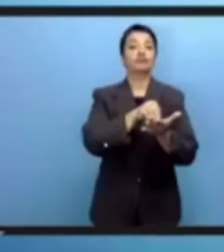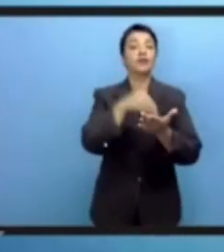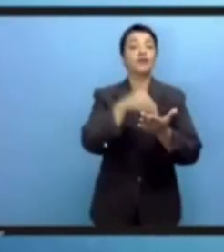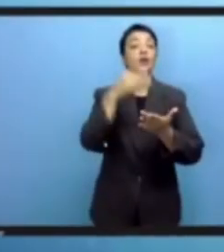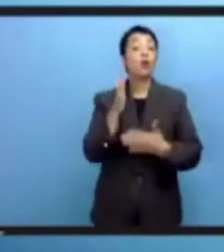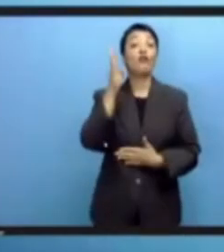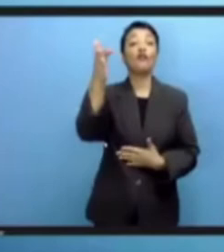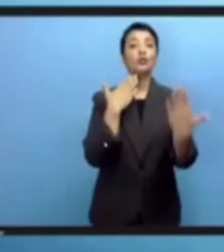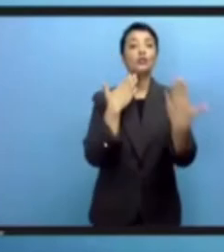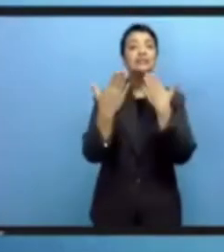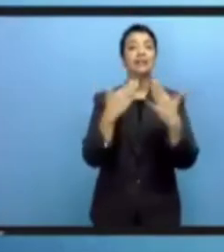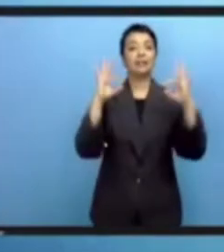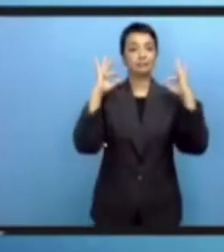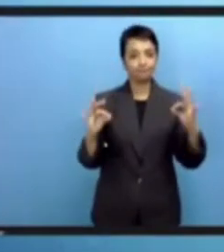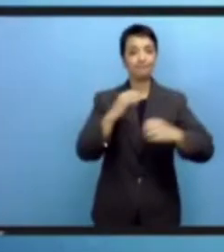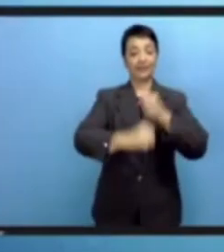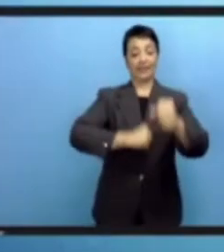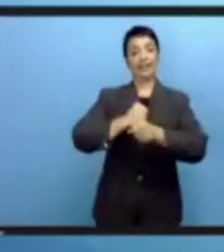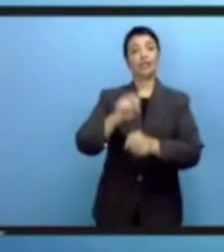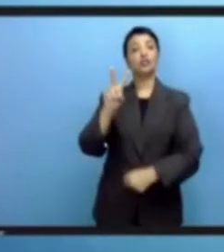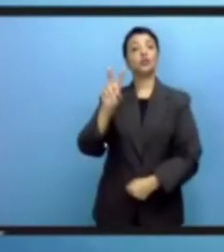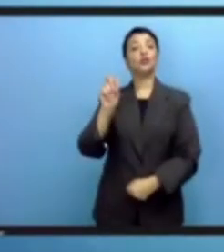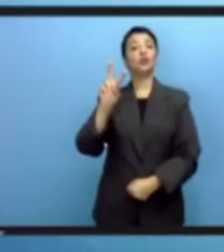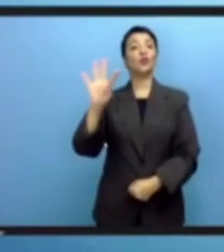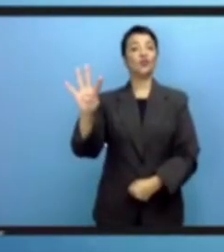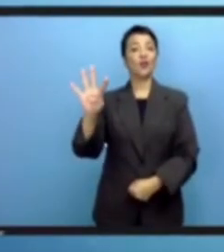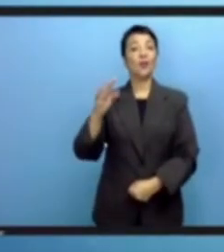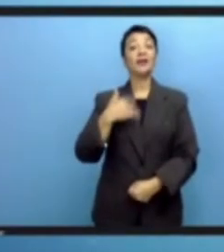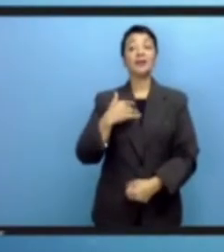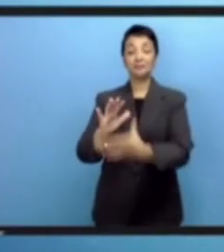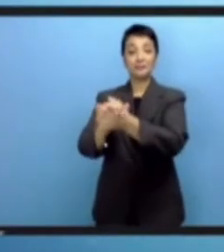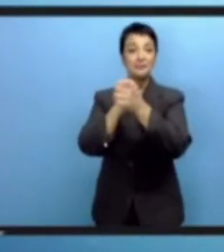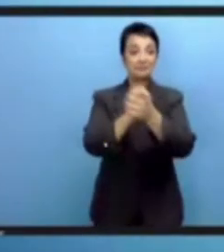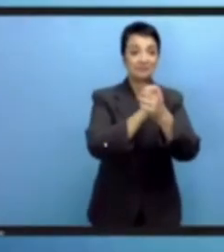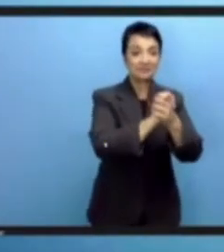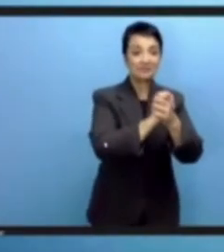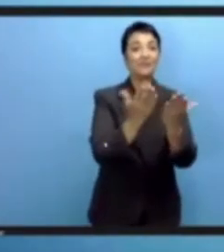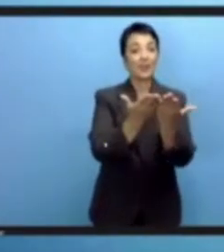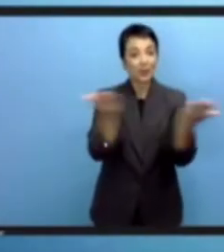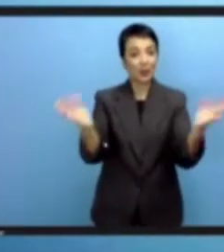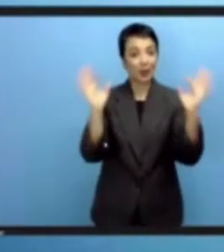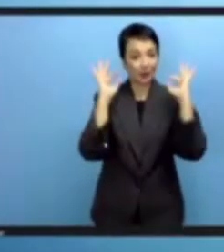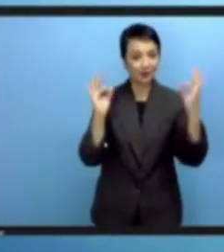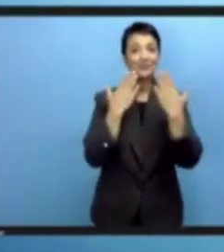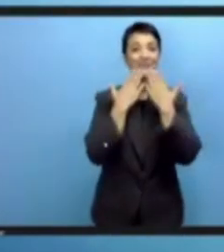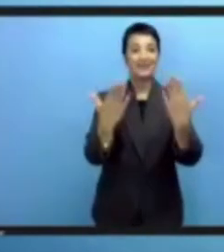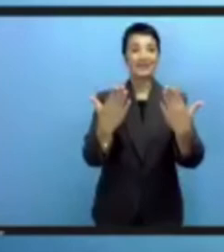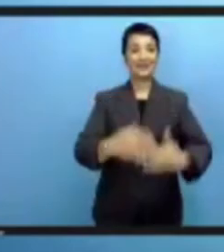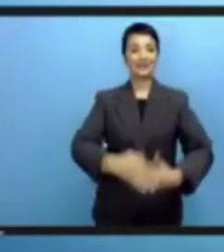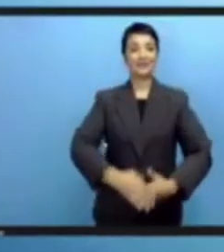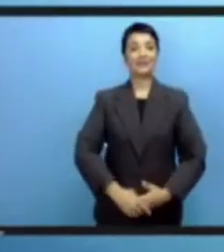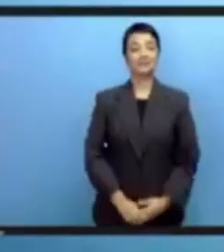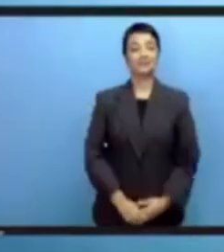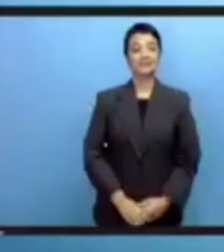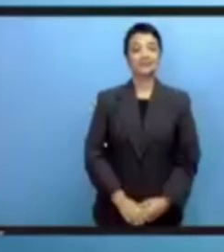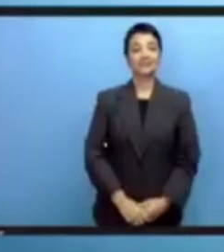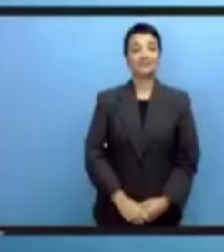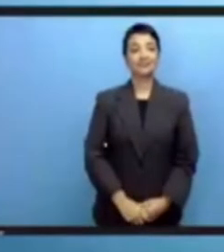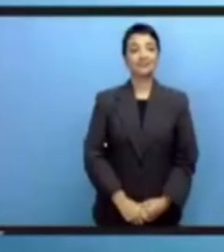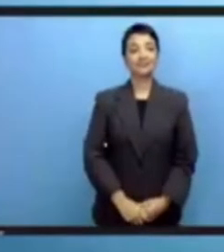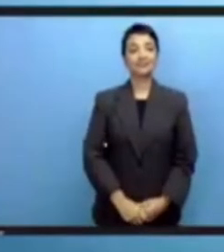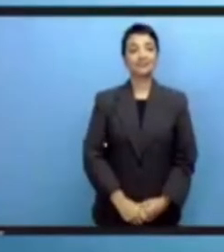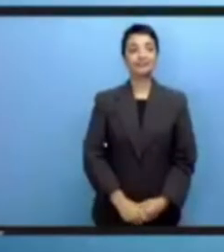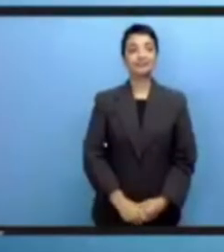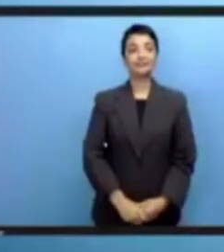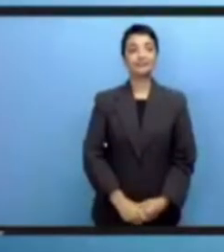الرقمي العالمي وفي نتائج مباحثات سوف تكون حيوية لقمة